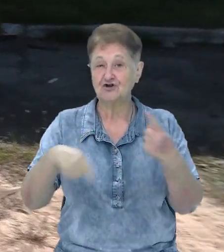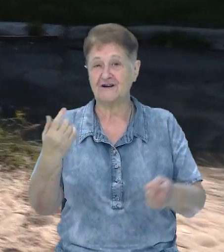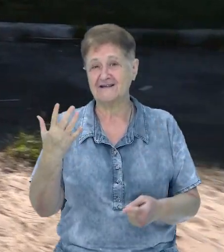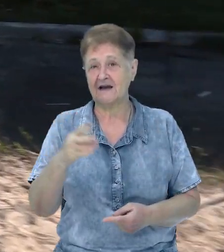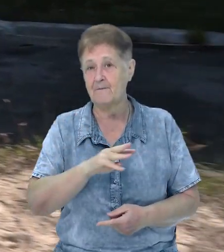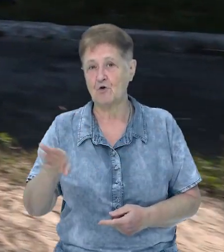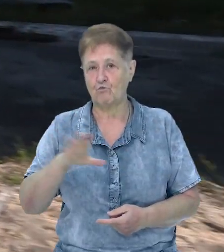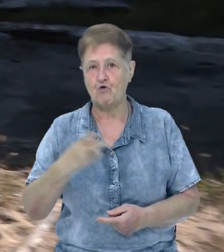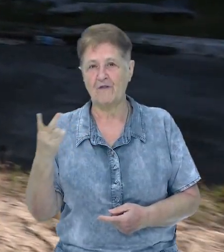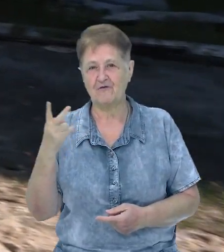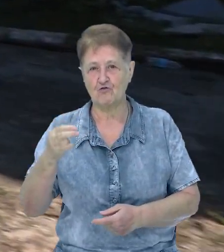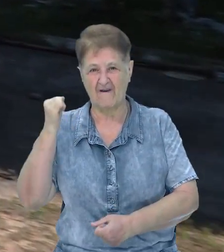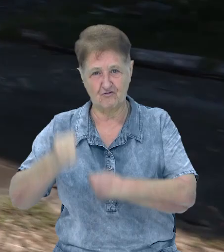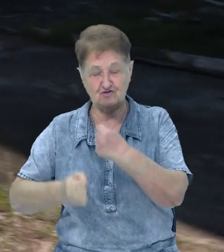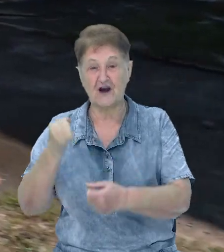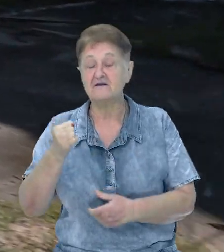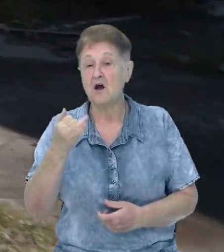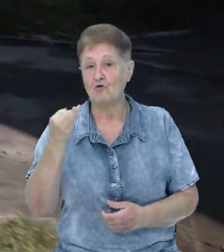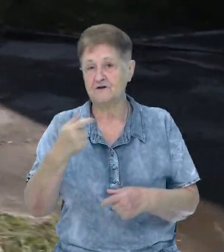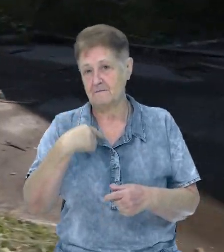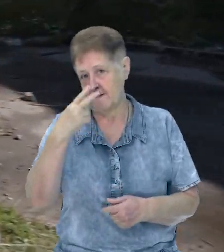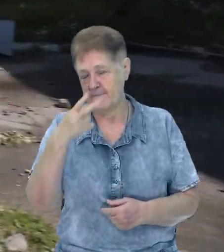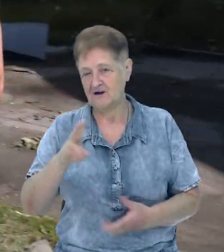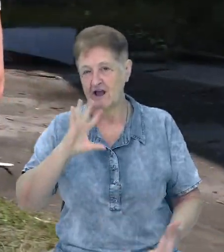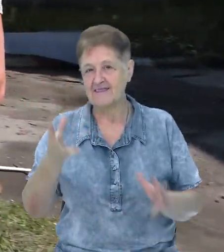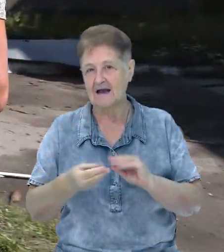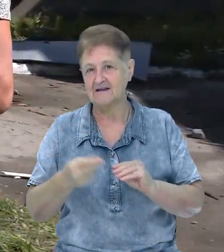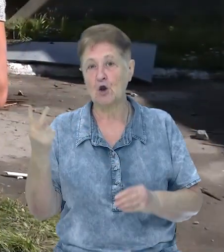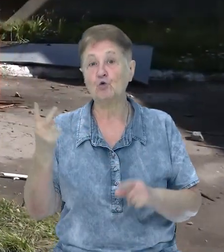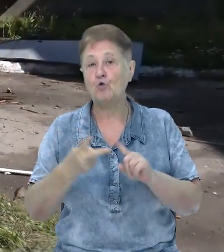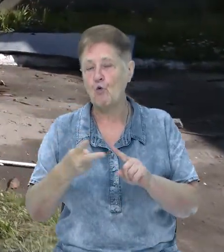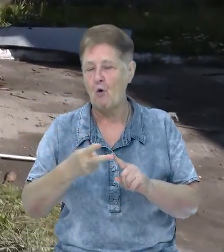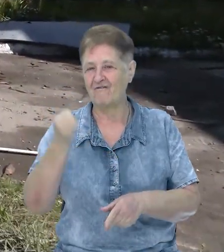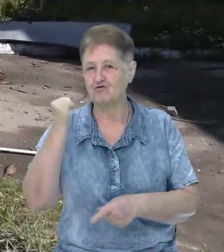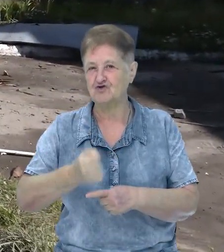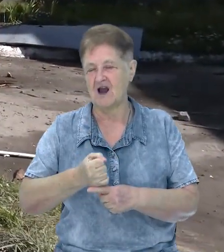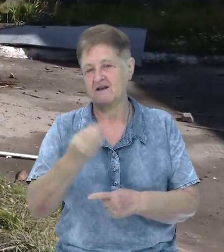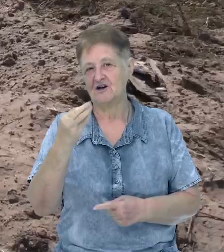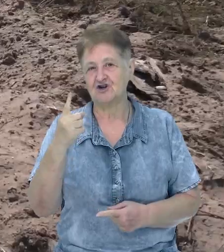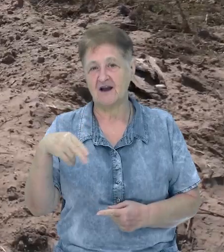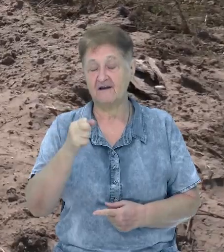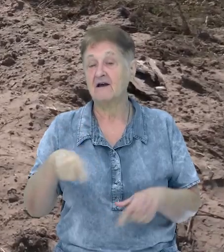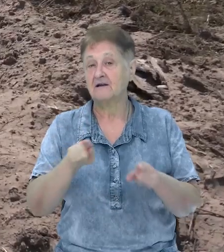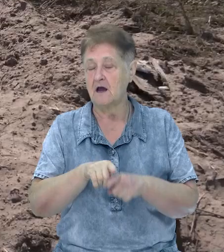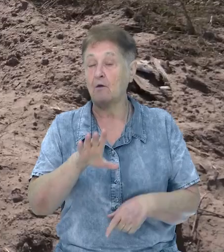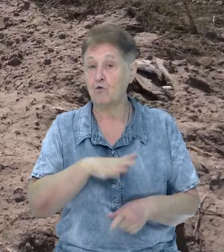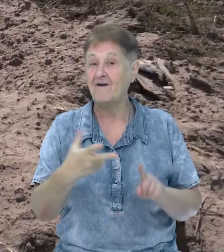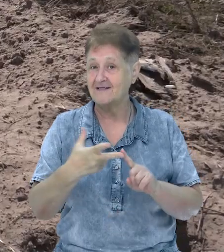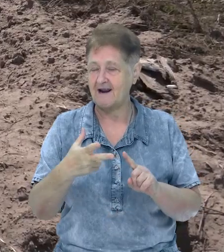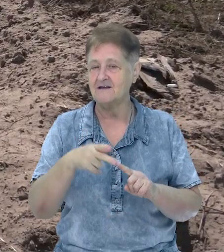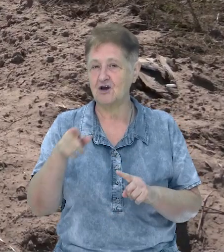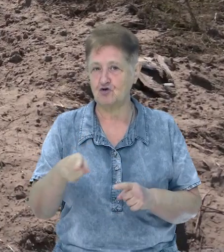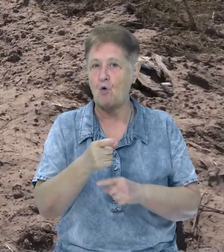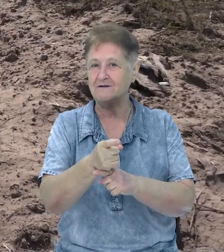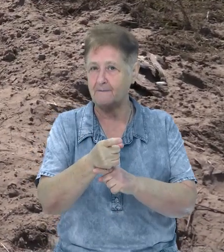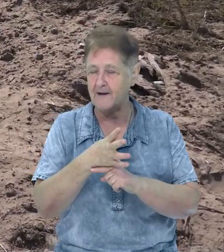хвилин було друге влучання. Ось ми бачимо наслідки другого влучання шахета. Також був ще третій шахет, його